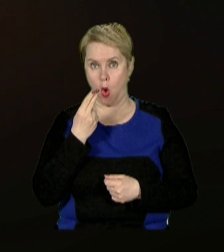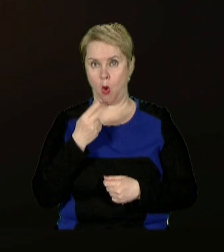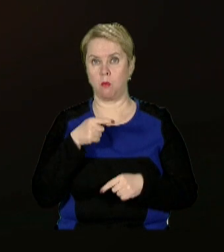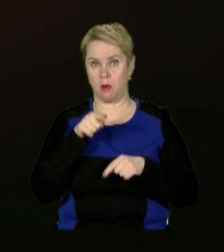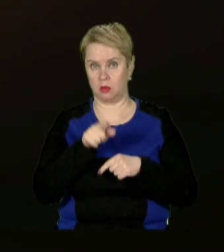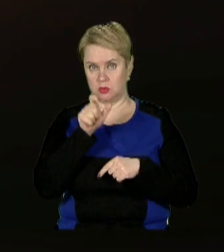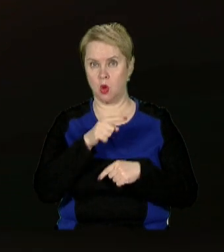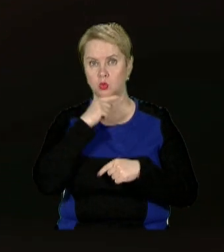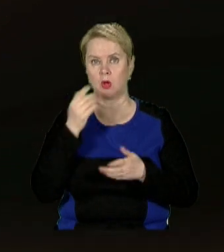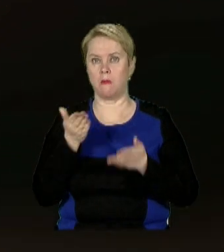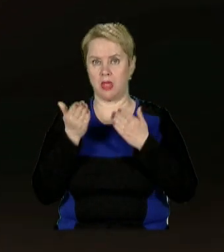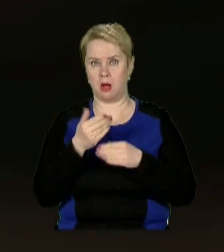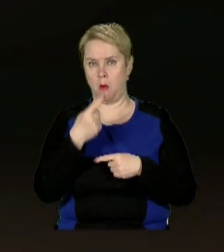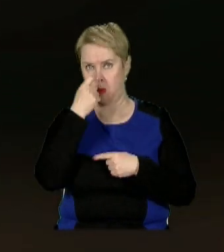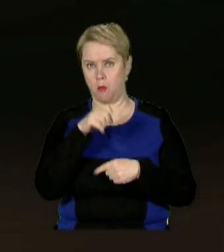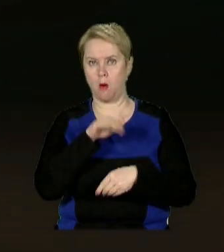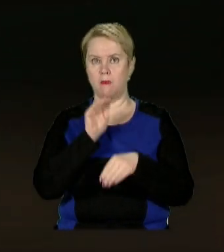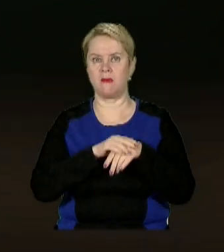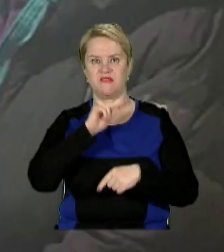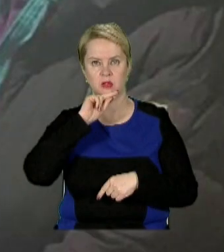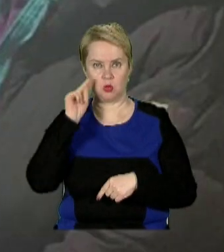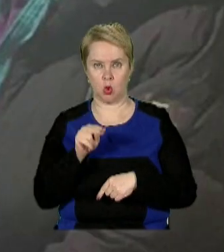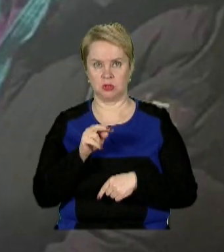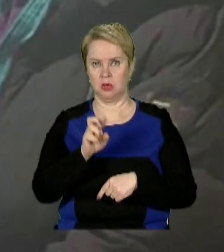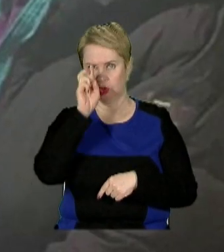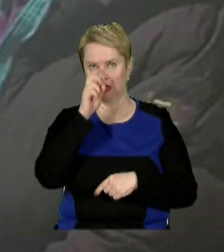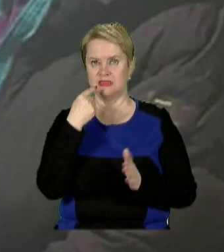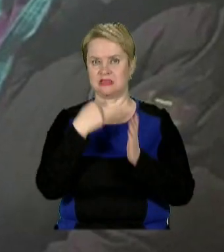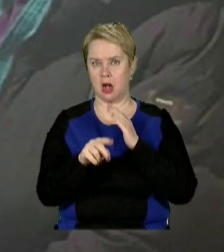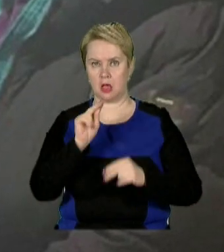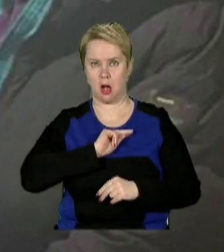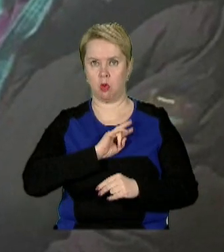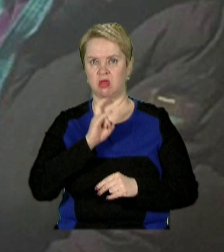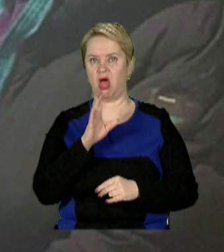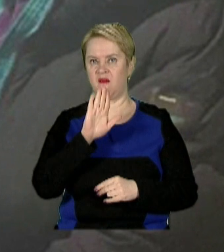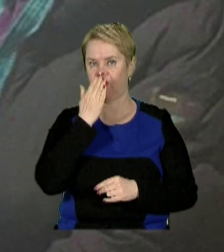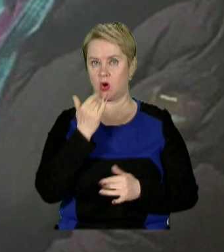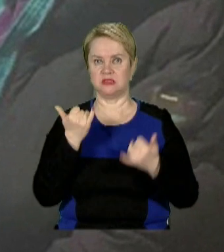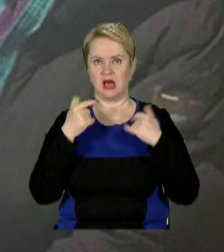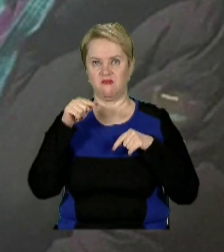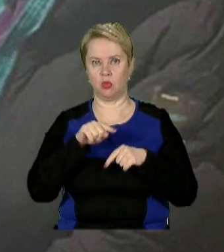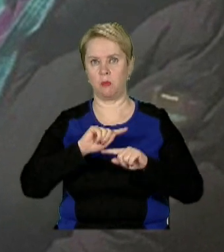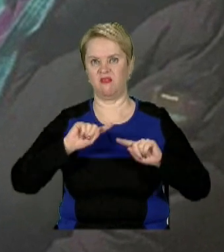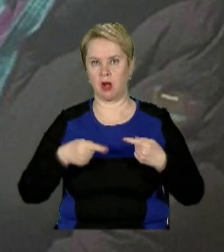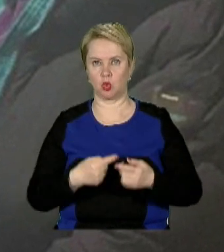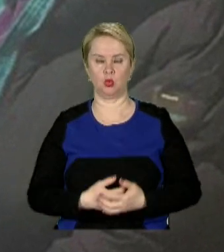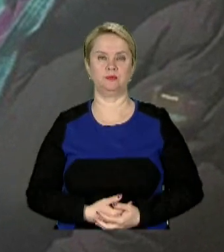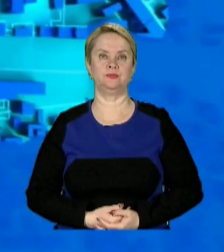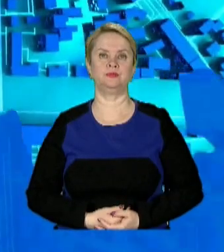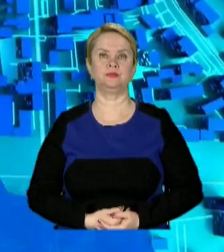прихильницям руского міра повідомлено про підозру у держзраді та роботі на ворога. Зараз вони під вартою.